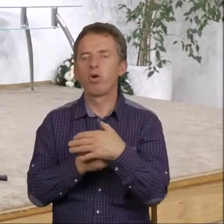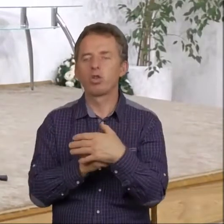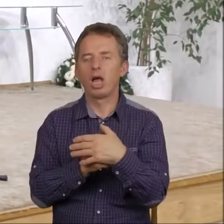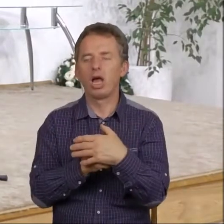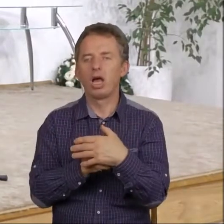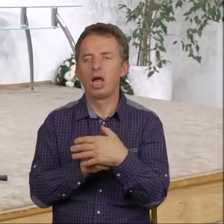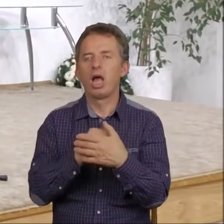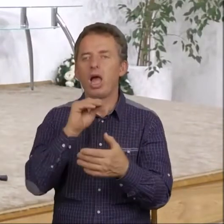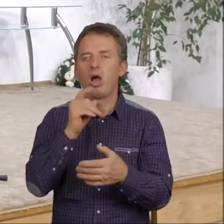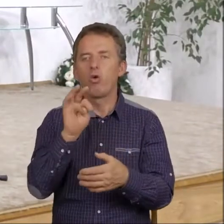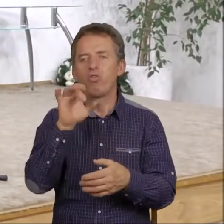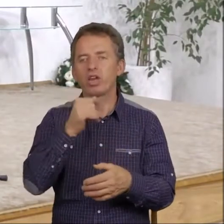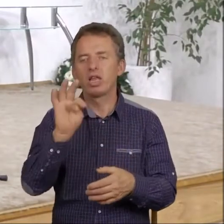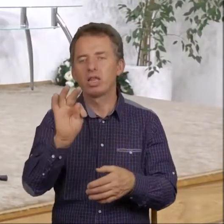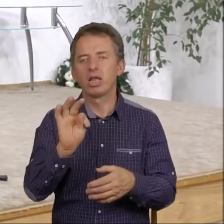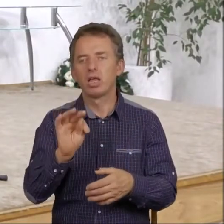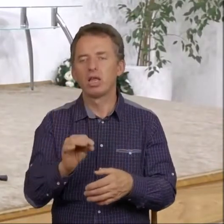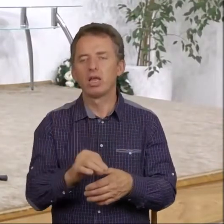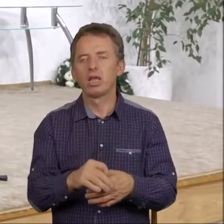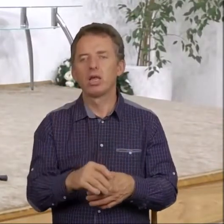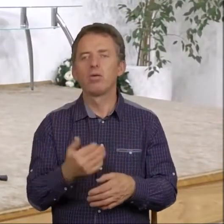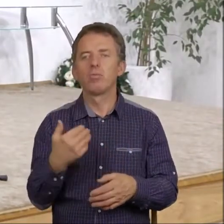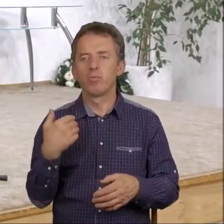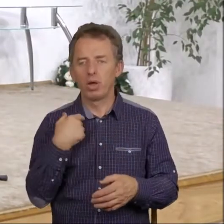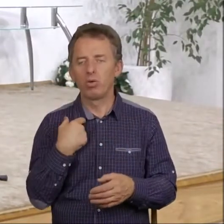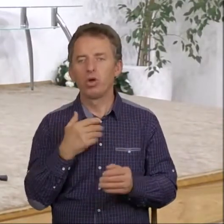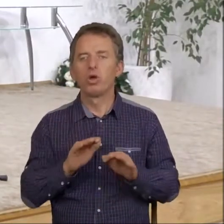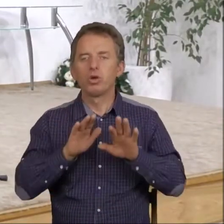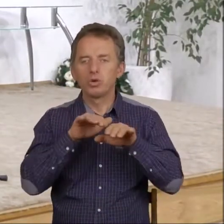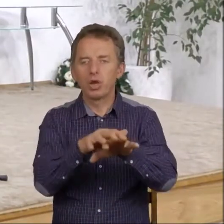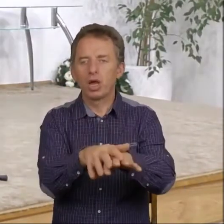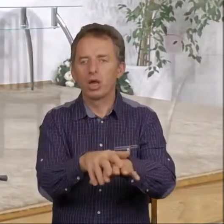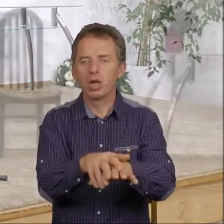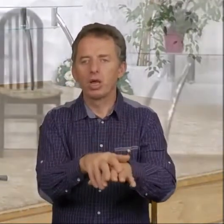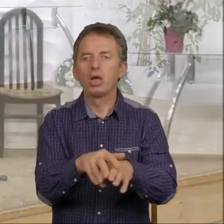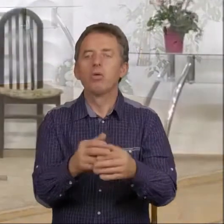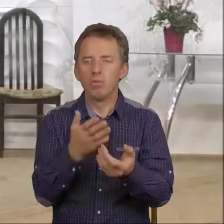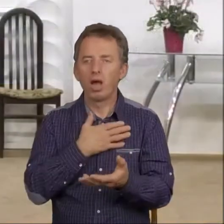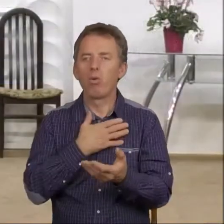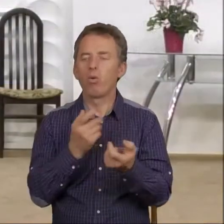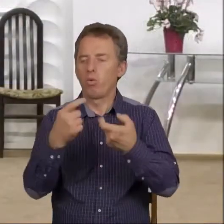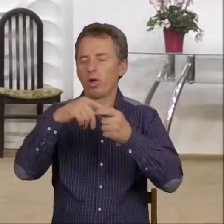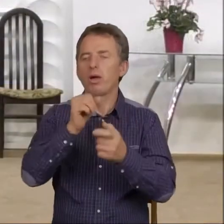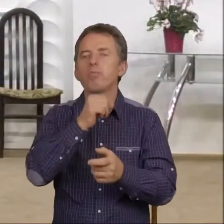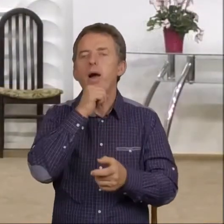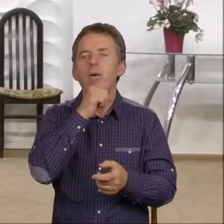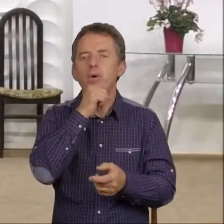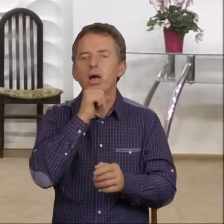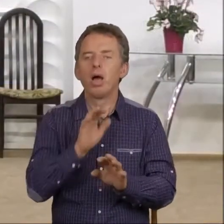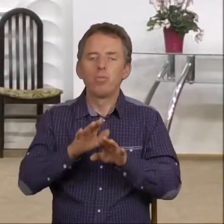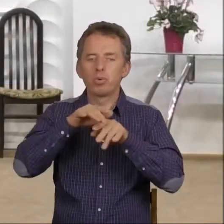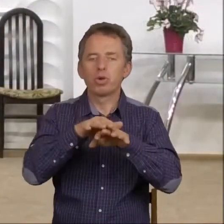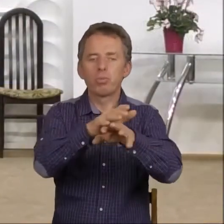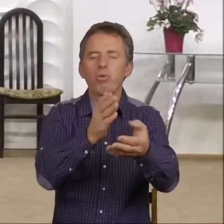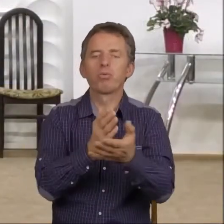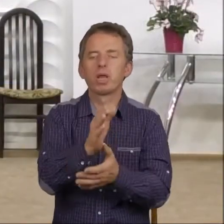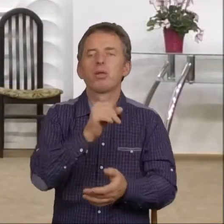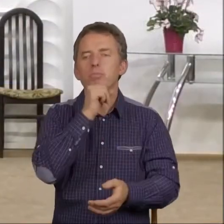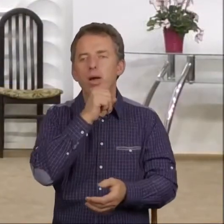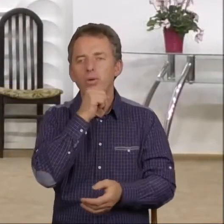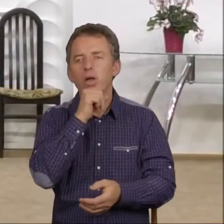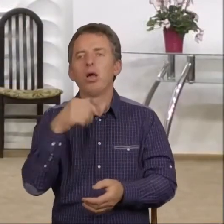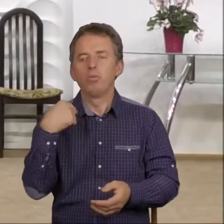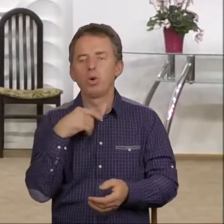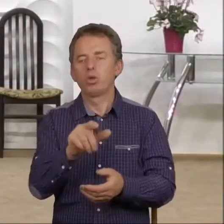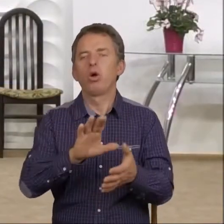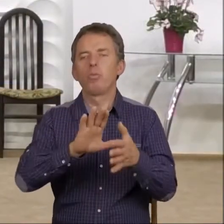Eufrat istotnie był rzeką, która zasilała Babylon. Przepływała przez Babylon, dlatego było